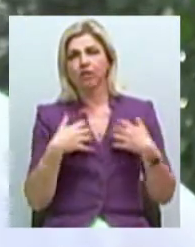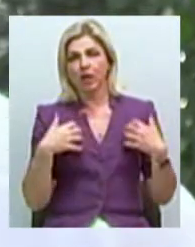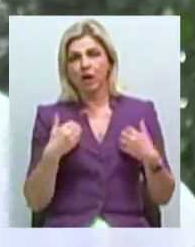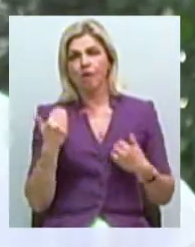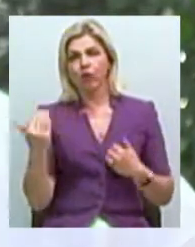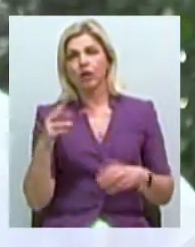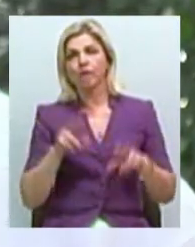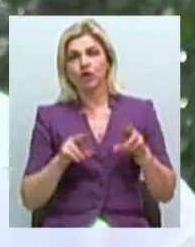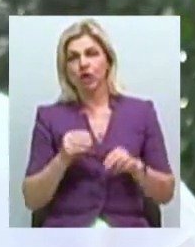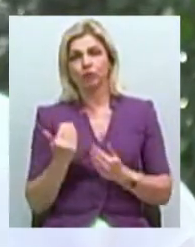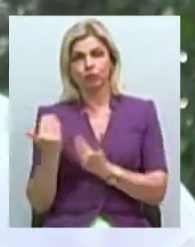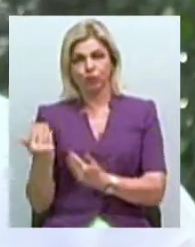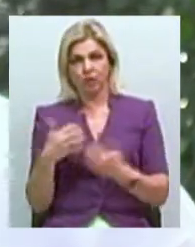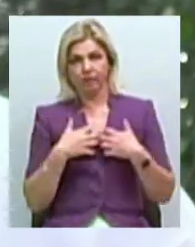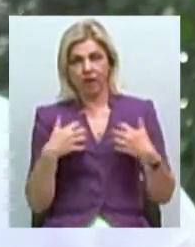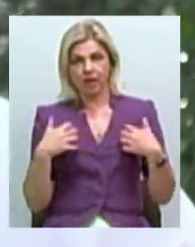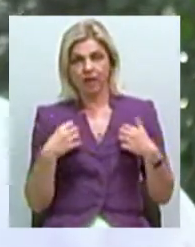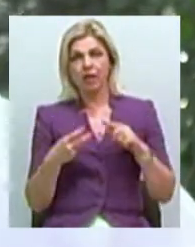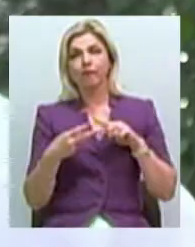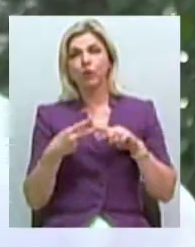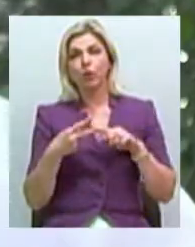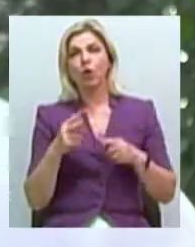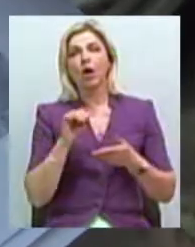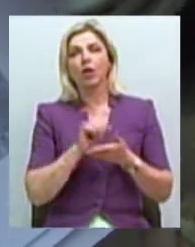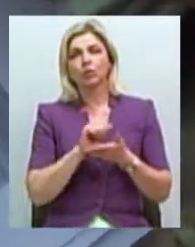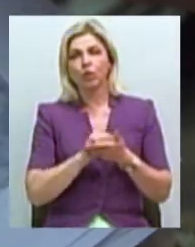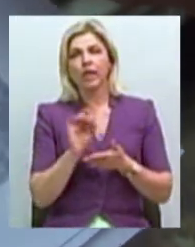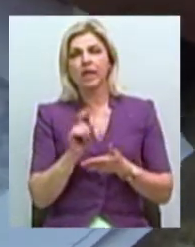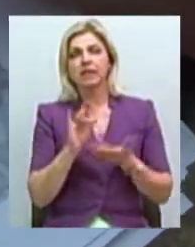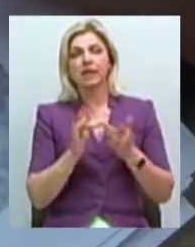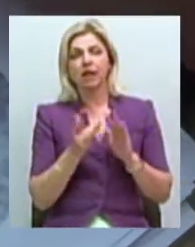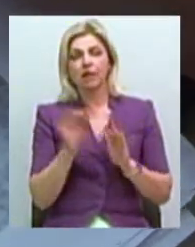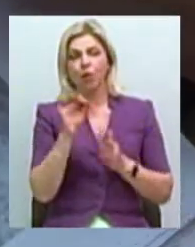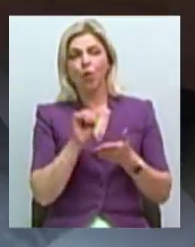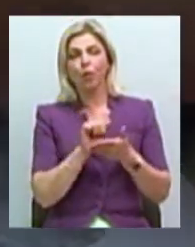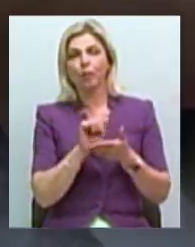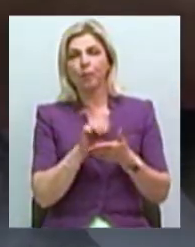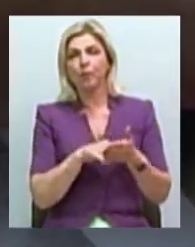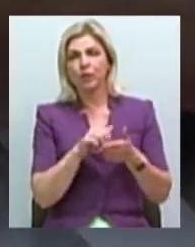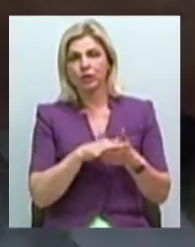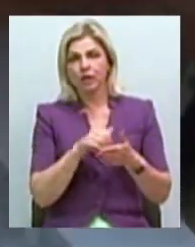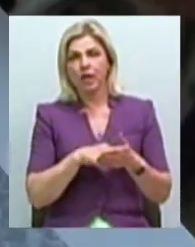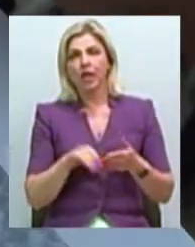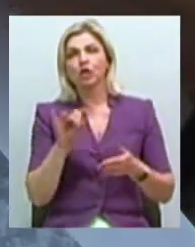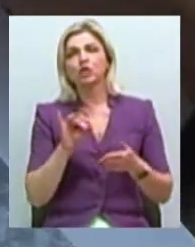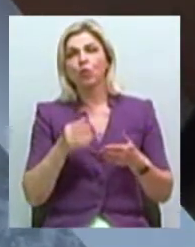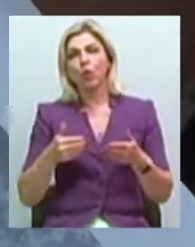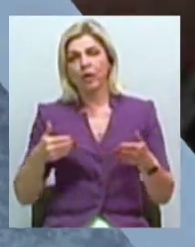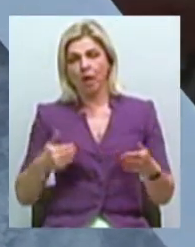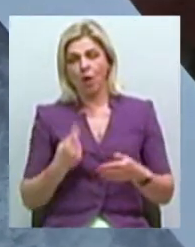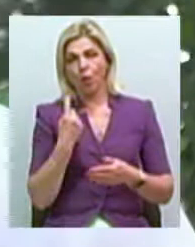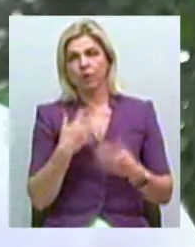своїми. І друге, це там роздруківки з інтернету з приводу предісторії одної з тварин,